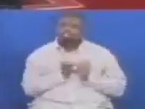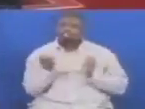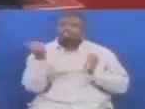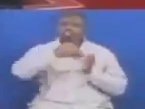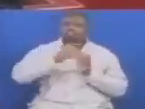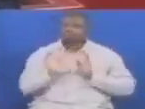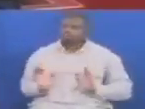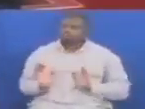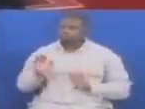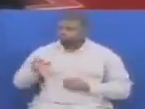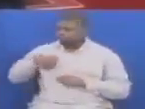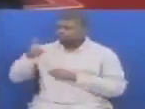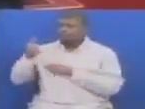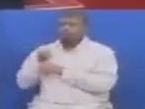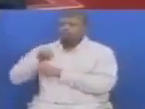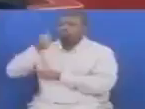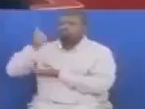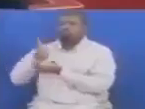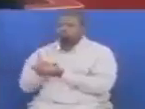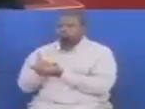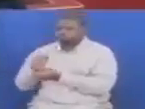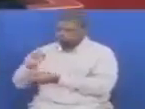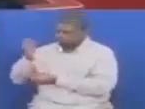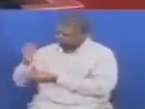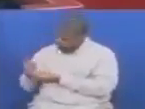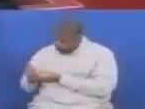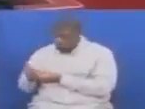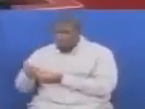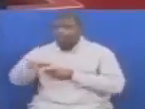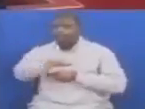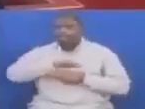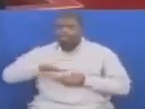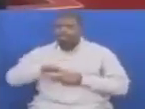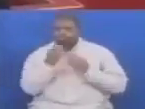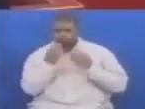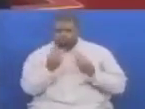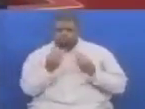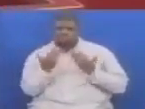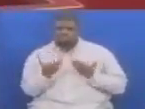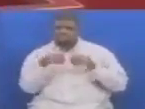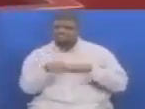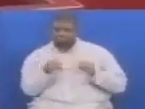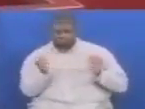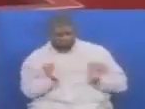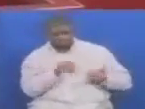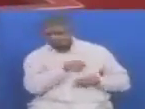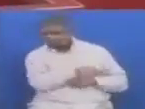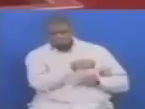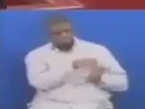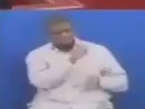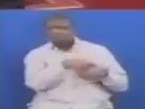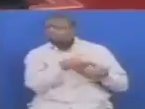Ili badai tujia tufanya maamzi Ya au kupunguza Maeneo ambayo tunaona kwa sasa Kwa uifathi huo hauna